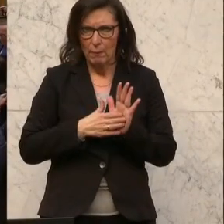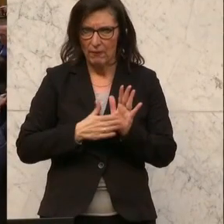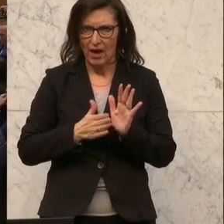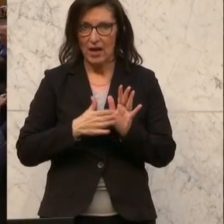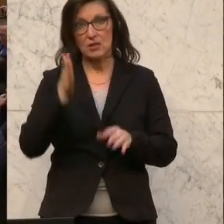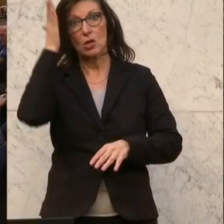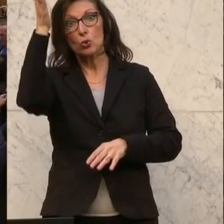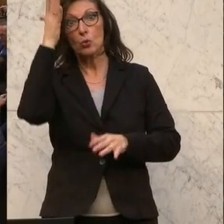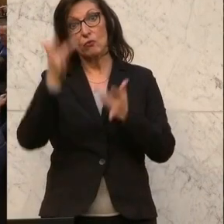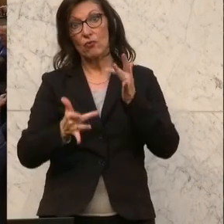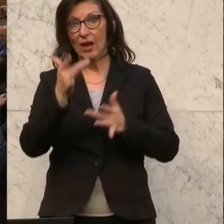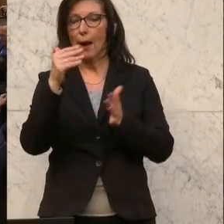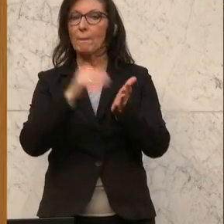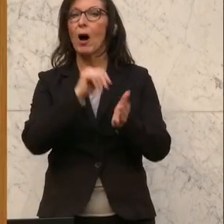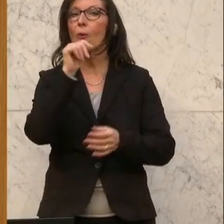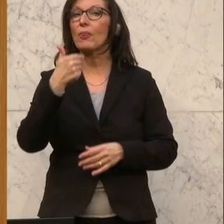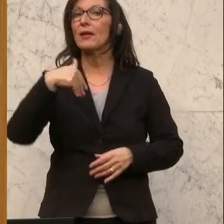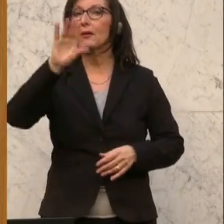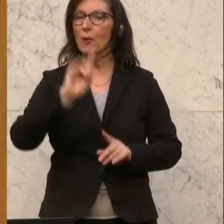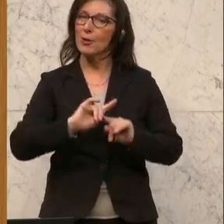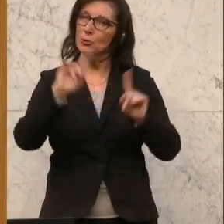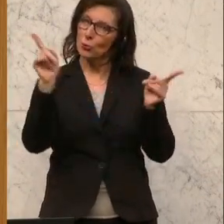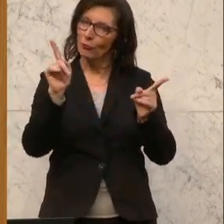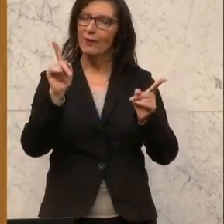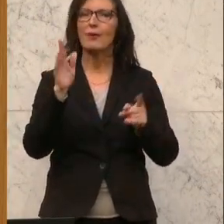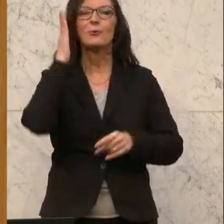keine Studie mehr brauchen, sondern JetGPT befragen können. Vielen Dank.